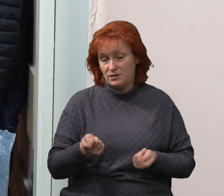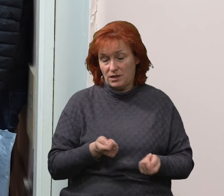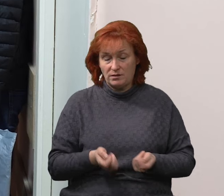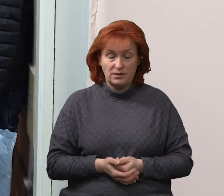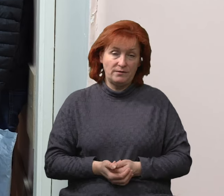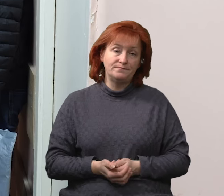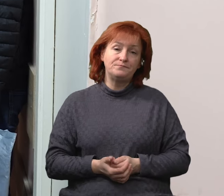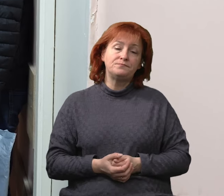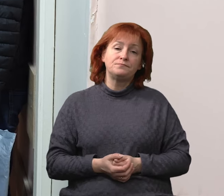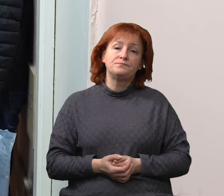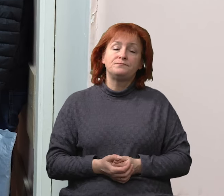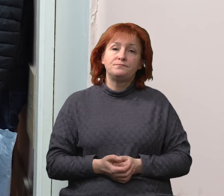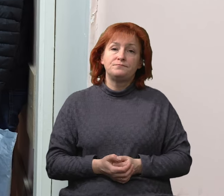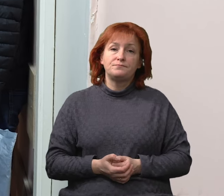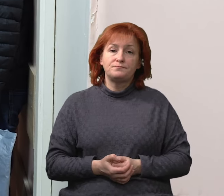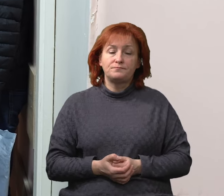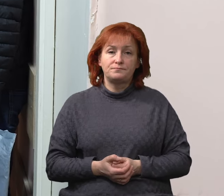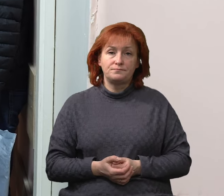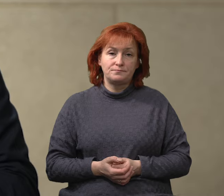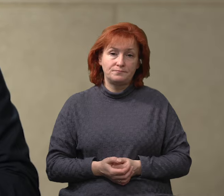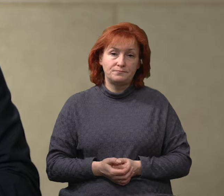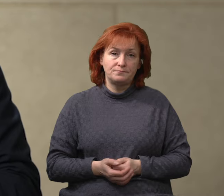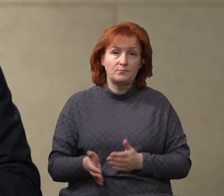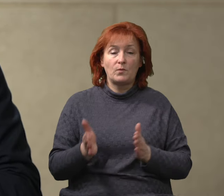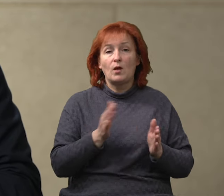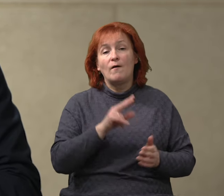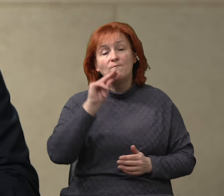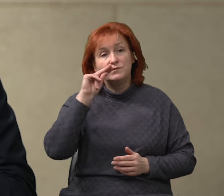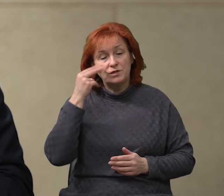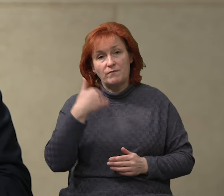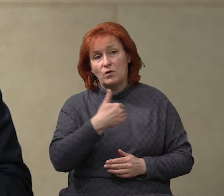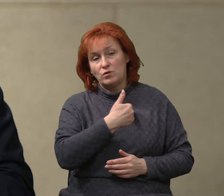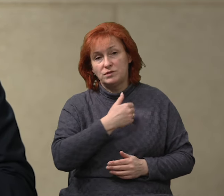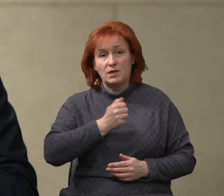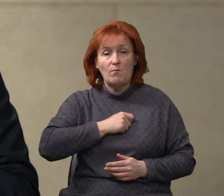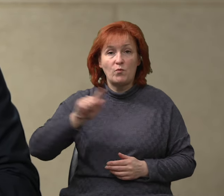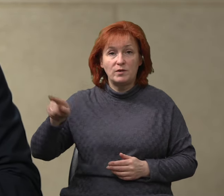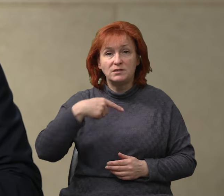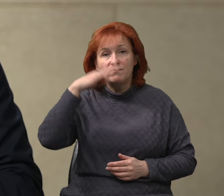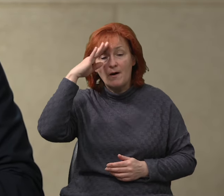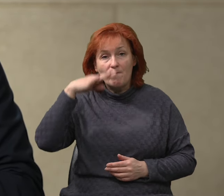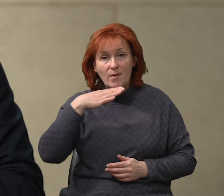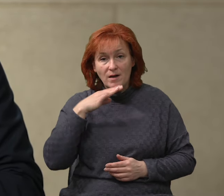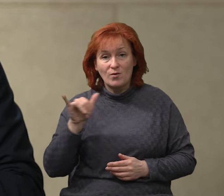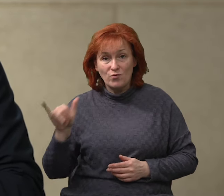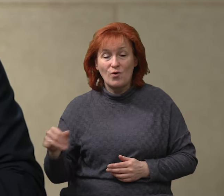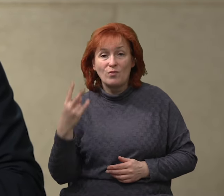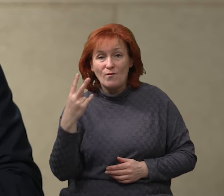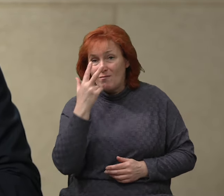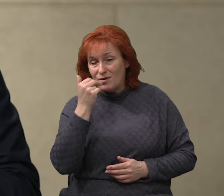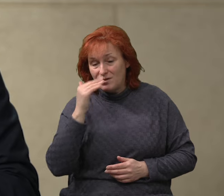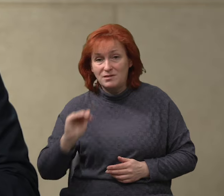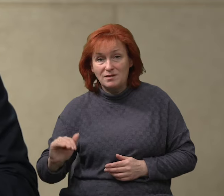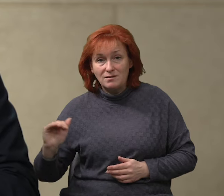Олександр Цірок, Суспільні новини, Чернігів. У Чернігові хотіли мобілізувати батька двох малолітніх дітей,